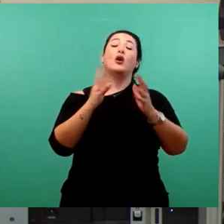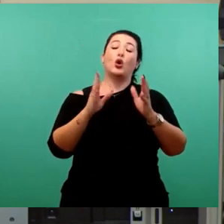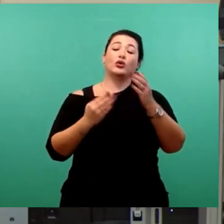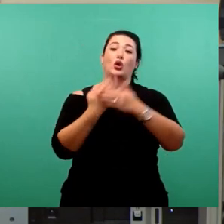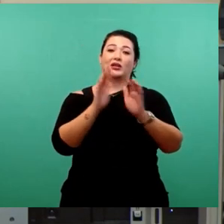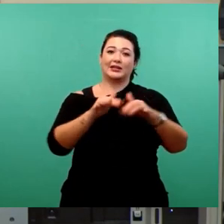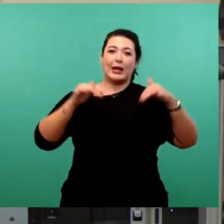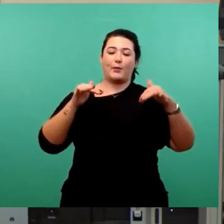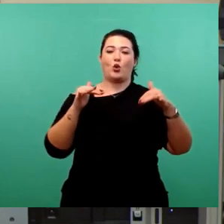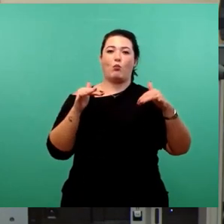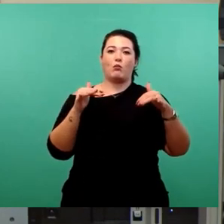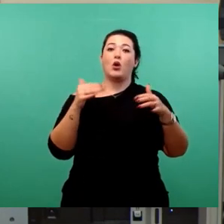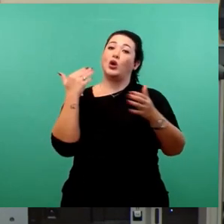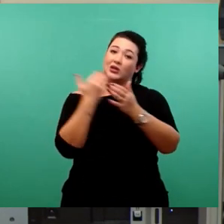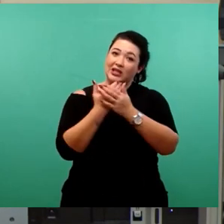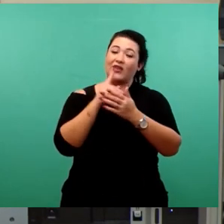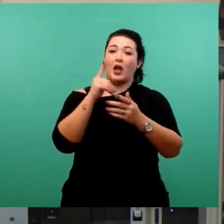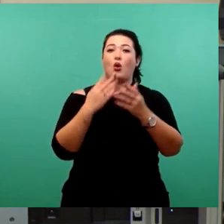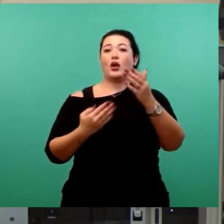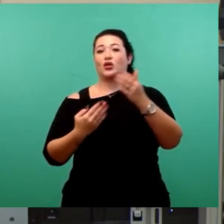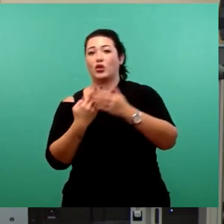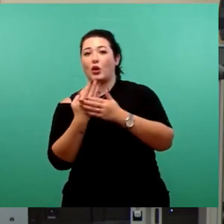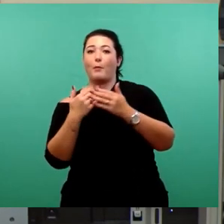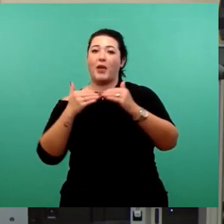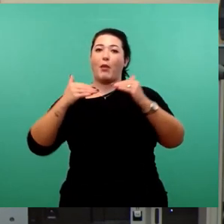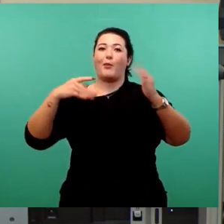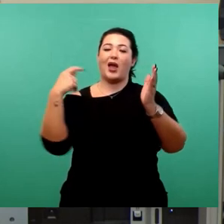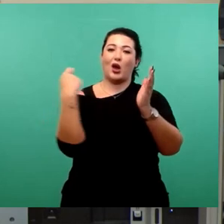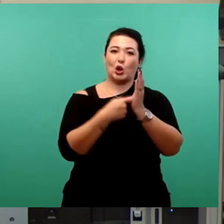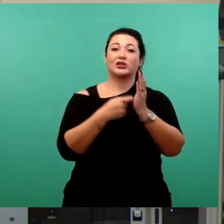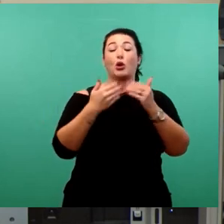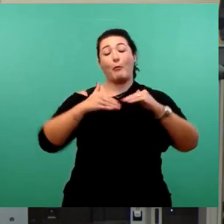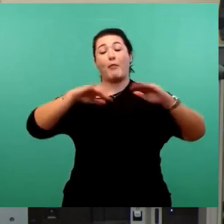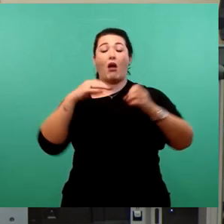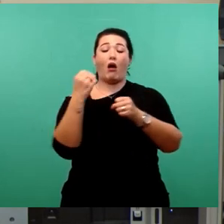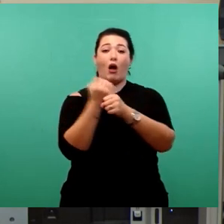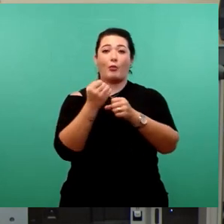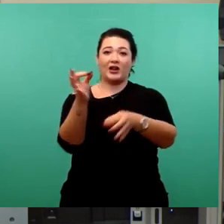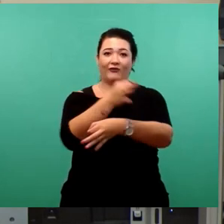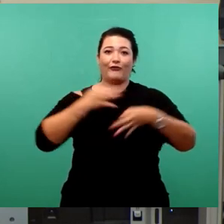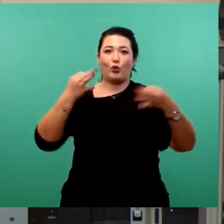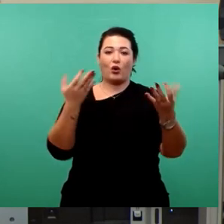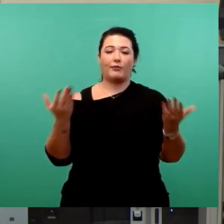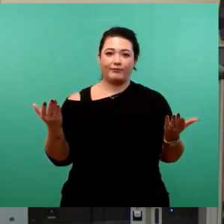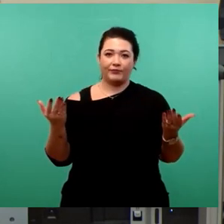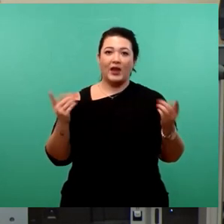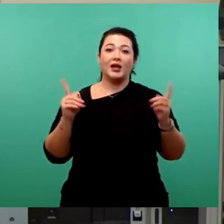zusätzliche Kosten und auch noch mehr Arbeit für uns zukommt. Das Thema Klimawandel